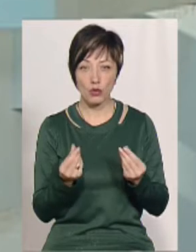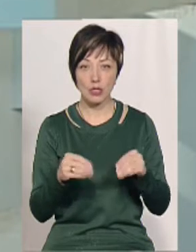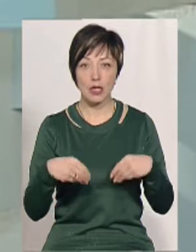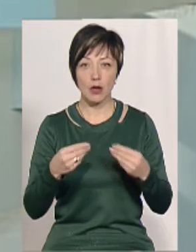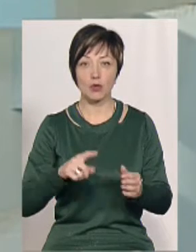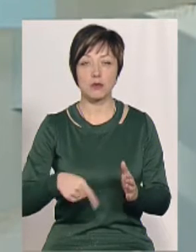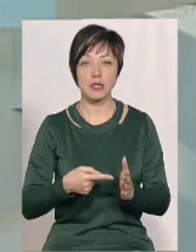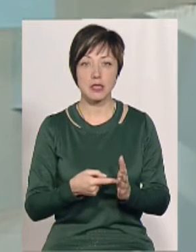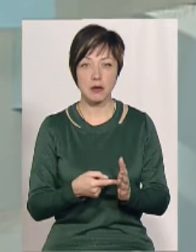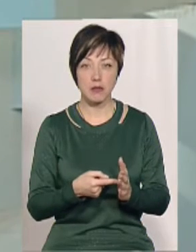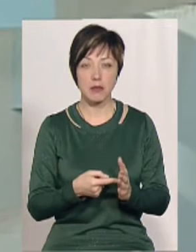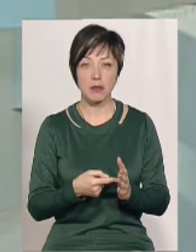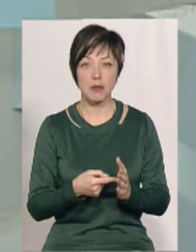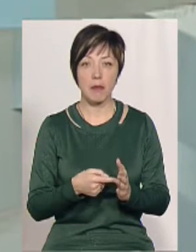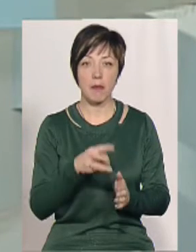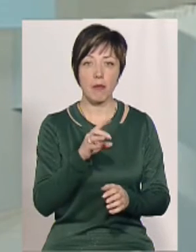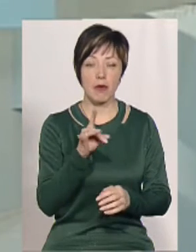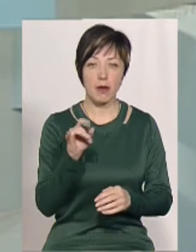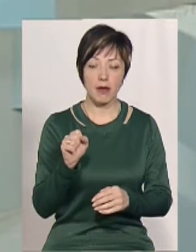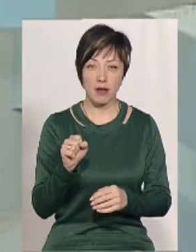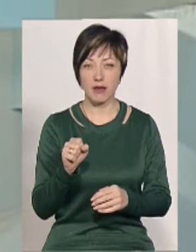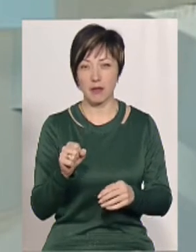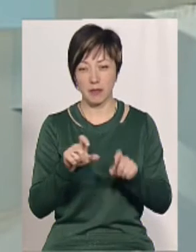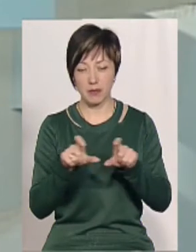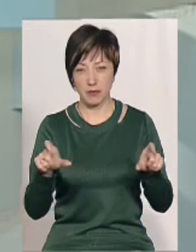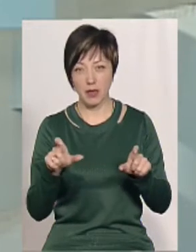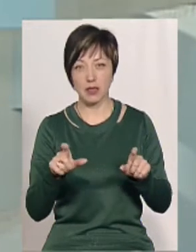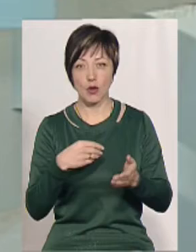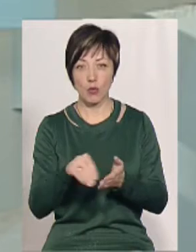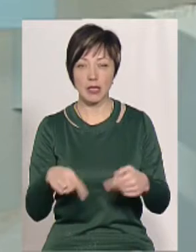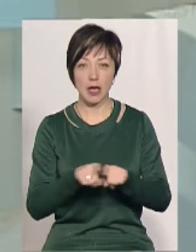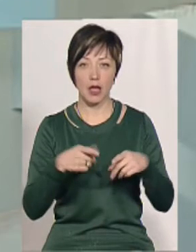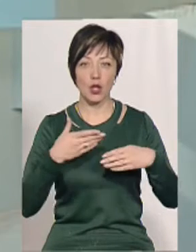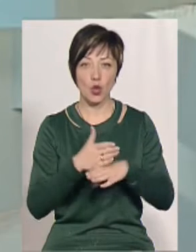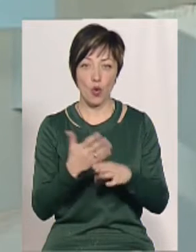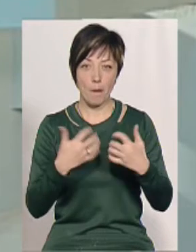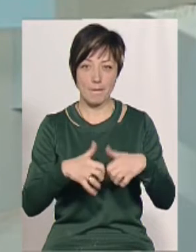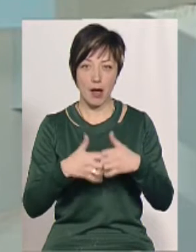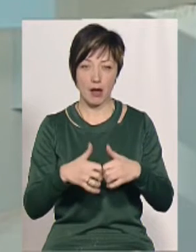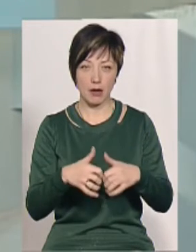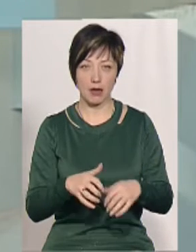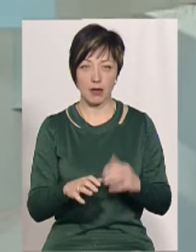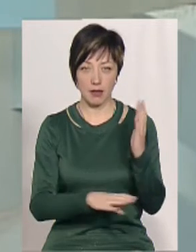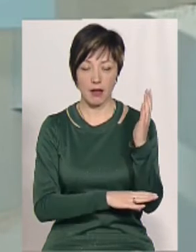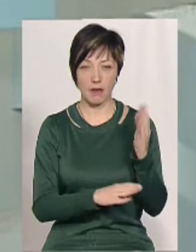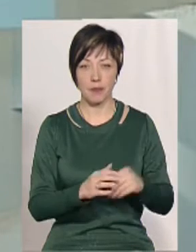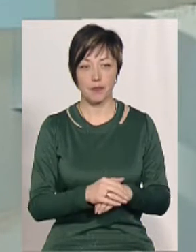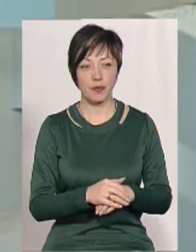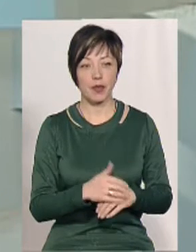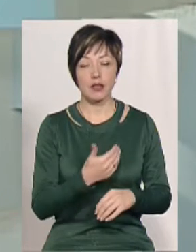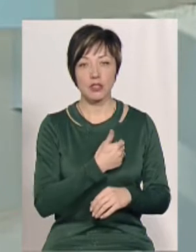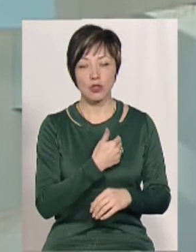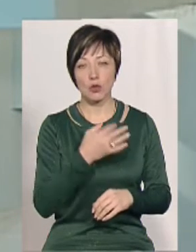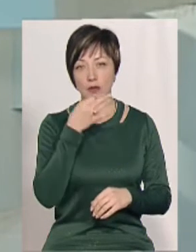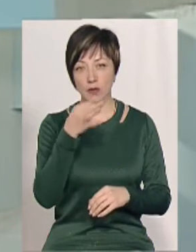міським, скажімо, меріям, для того, щоб закупити отакі дробарки. А я ще хотів, тут воно не